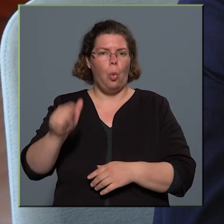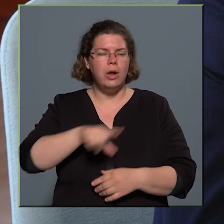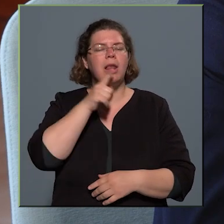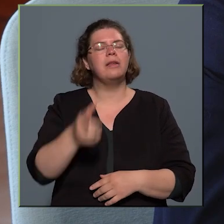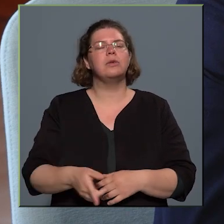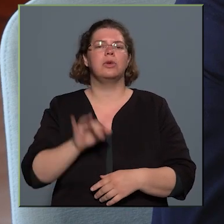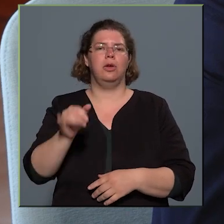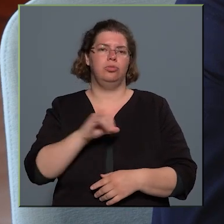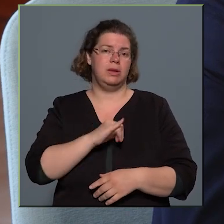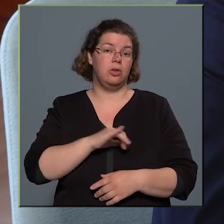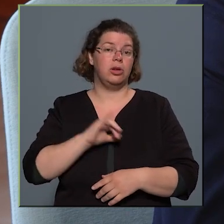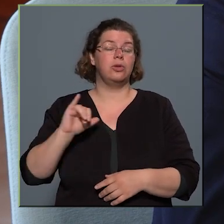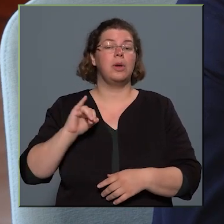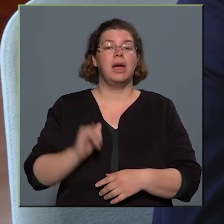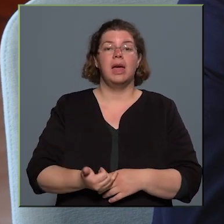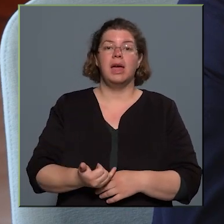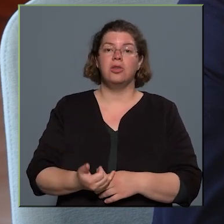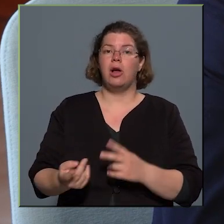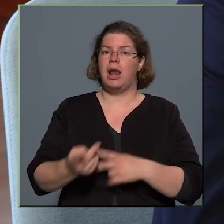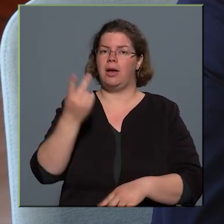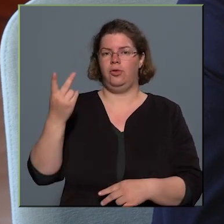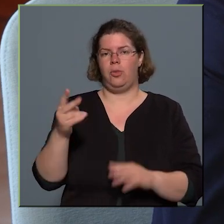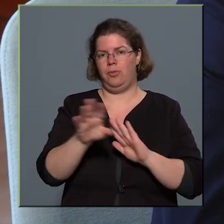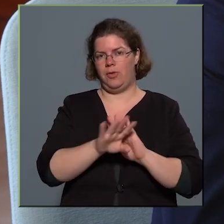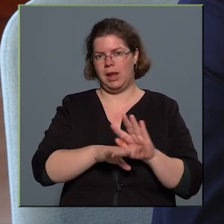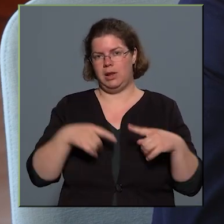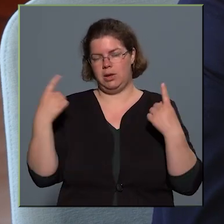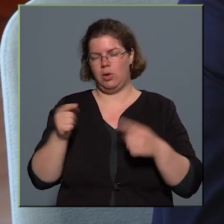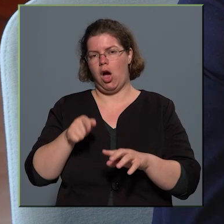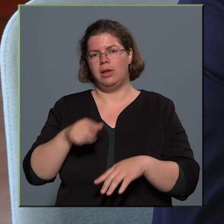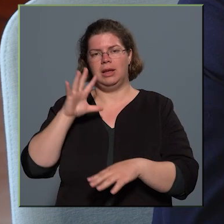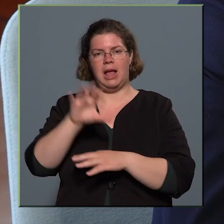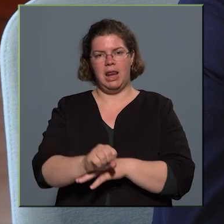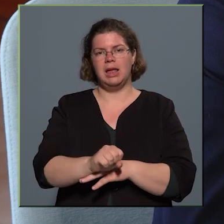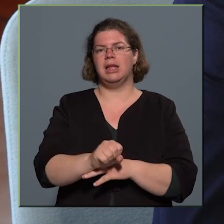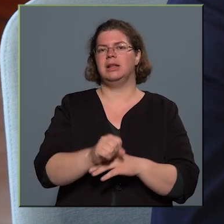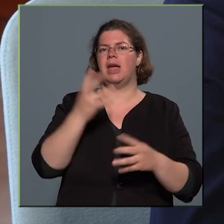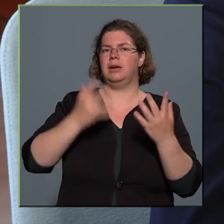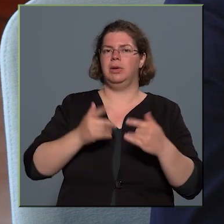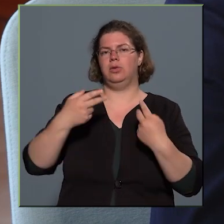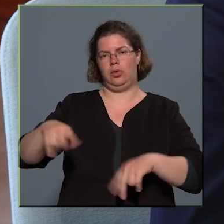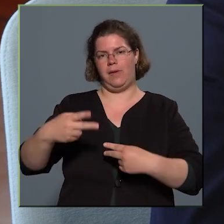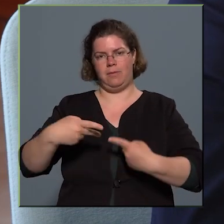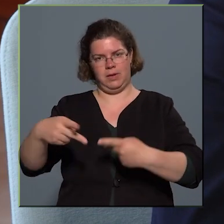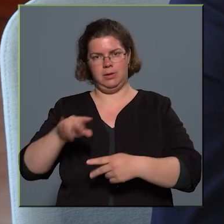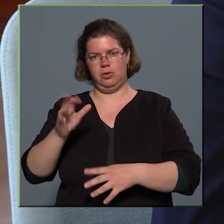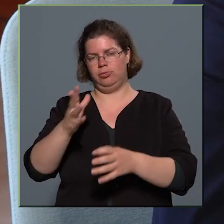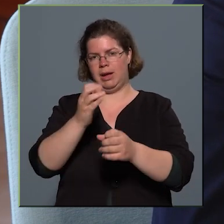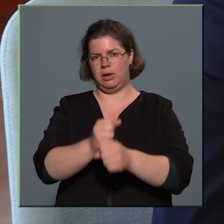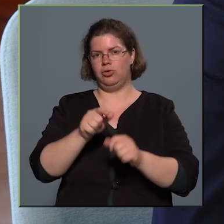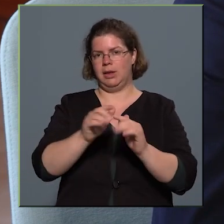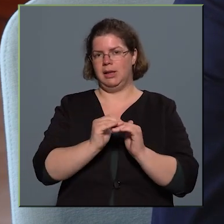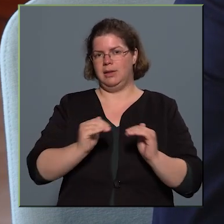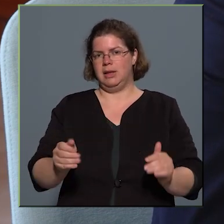biztosítjuk, illetve hát a lefő feladatunk, hogy az adig elért meredményeket ezt továbbigyük, és megtartsuk ezen a